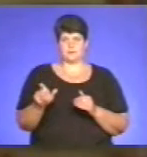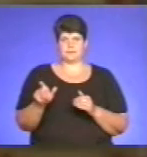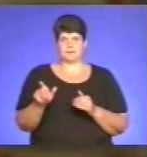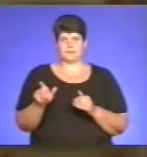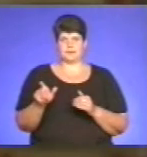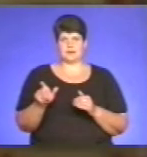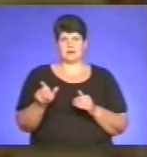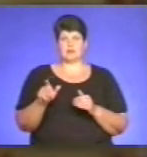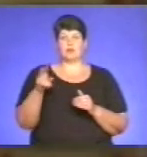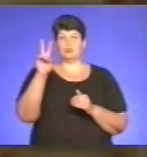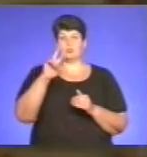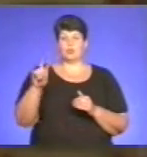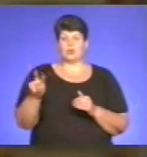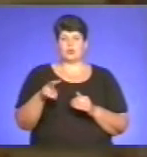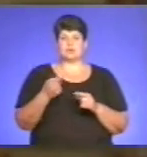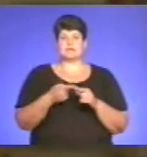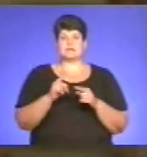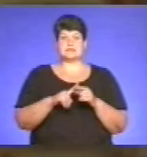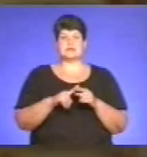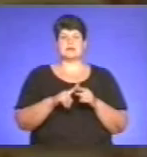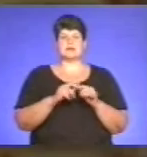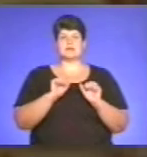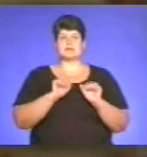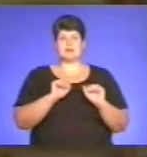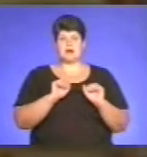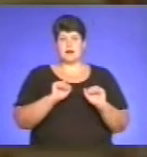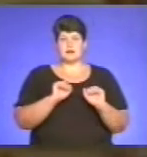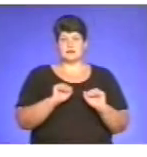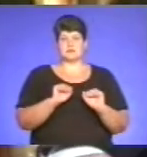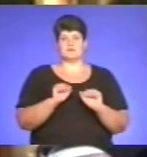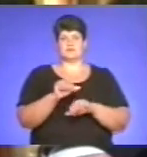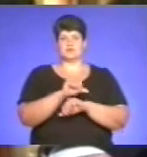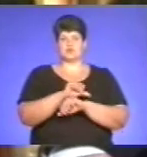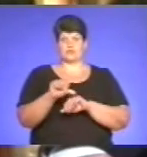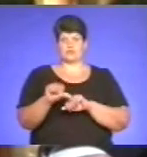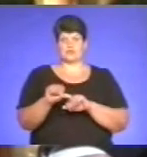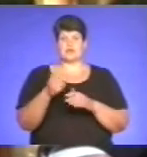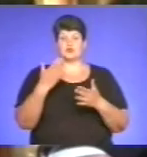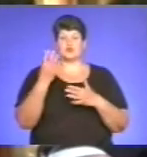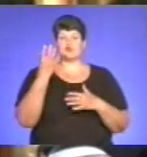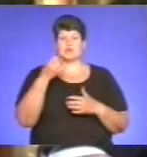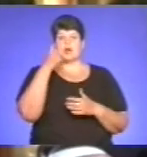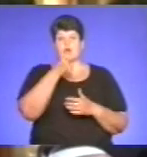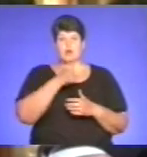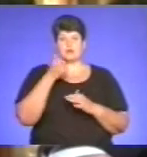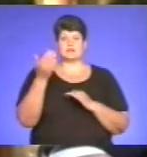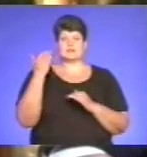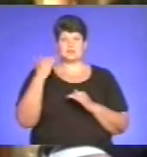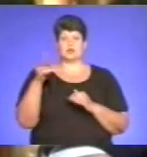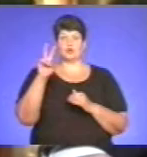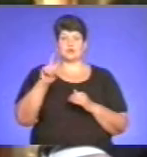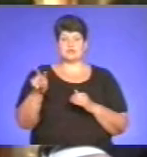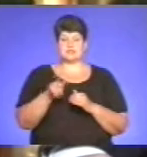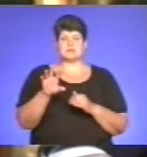Тому що дедоларізація – це захист наших громадян від зовнішніх шоків. Якщо чотири роки тому дедоларізація кредитного